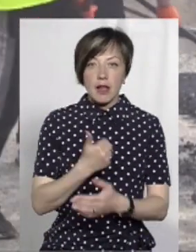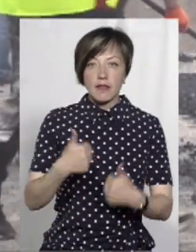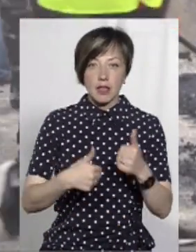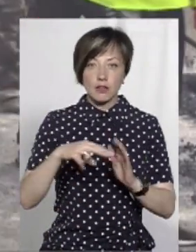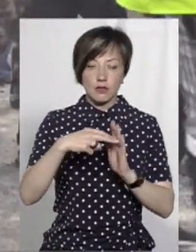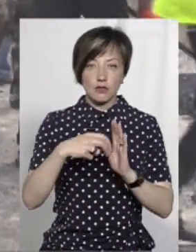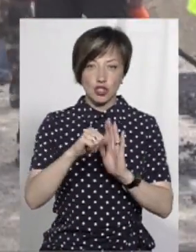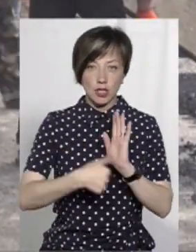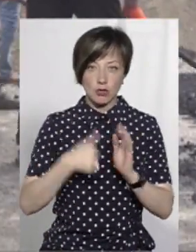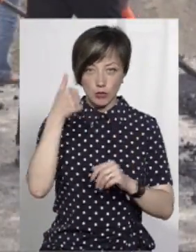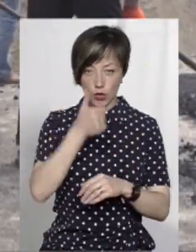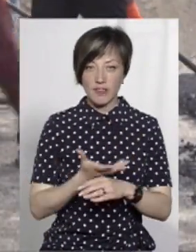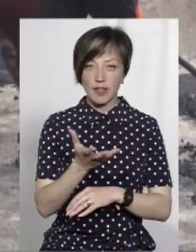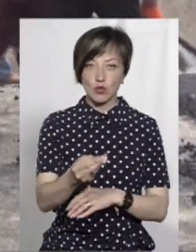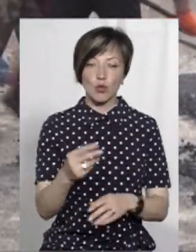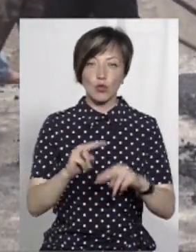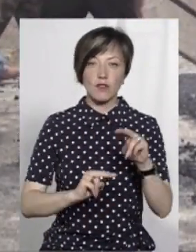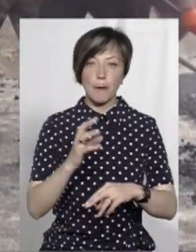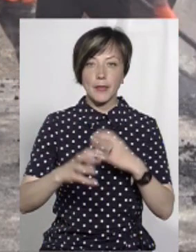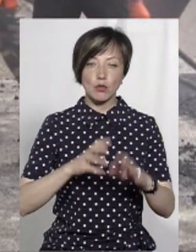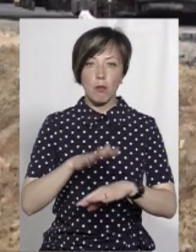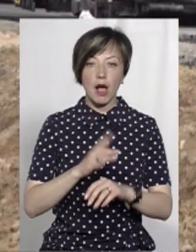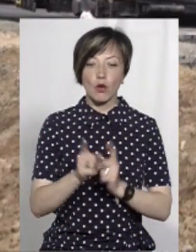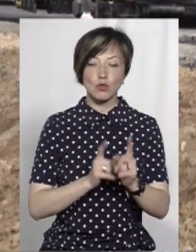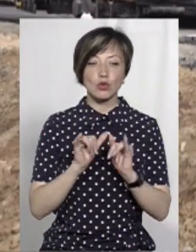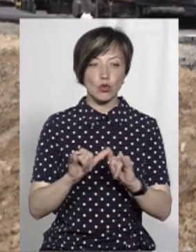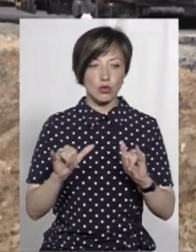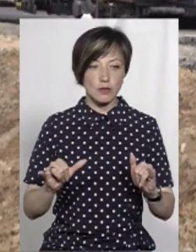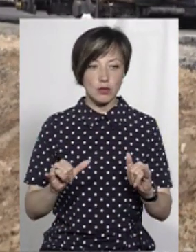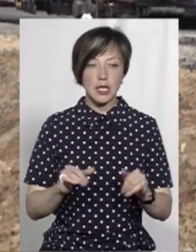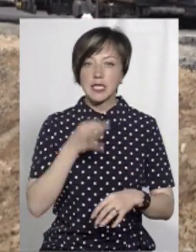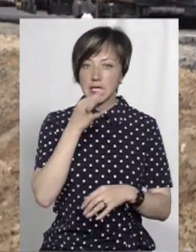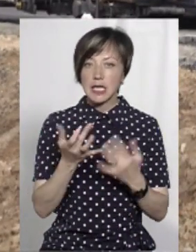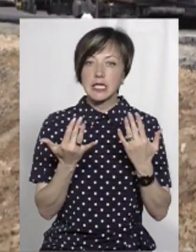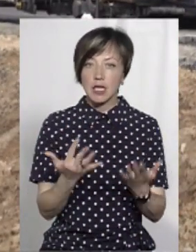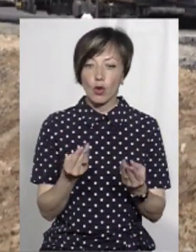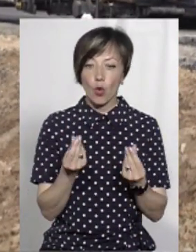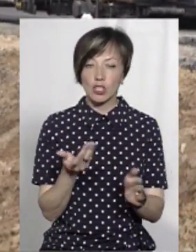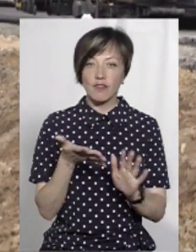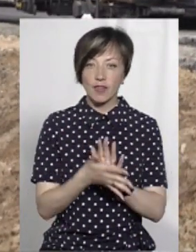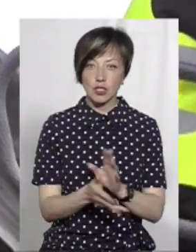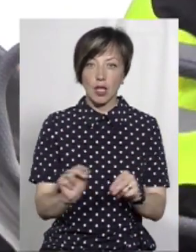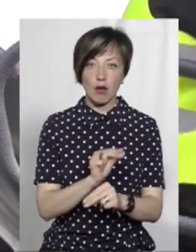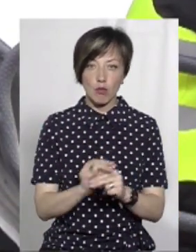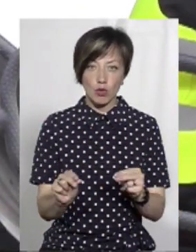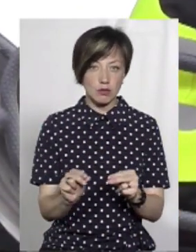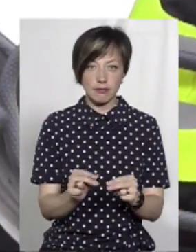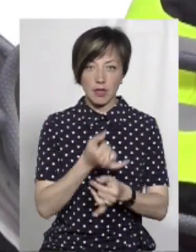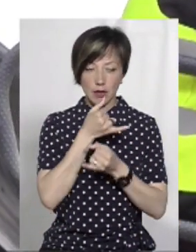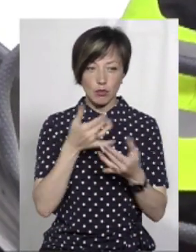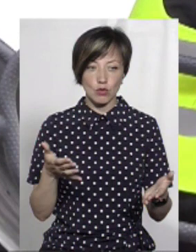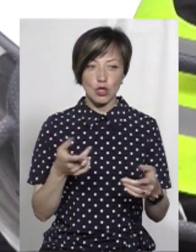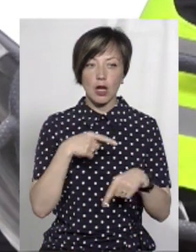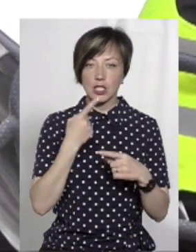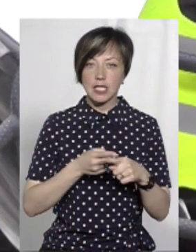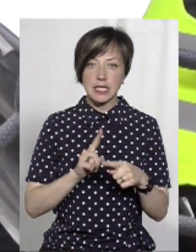каже Наталя Колодій. Фінансує будівництво Міжнародний банк реконструкції та розвитку. Сказати, скільки коштів вже витрачено на ремонт, Наталя Колодій не може.